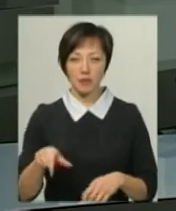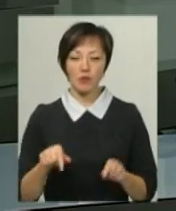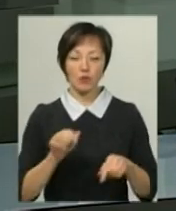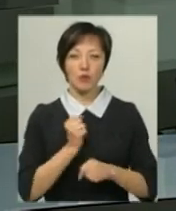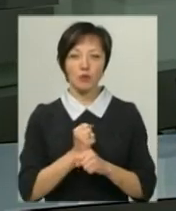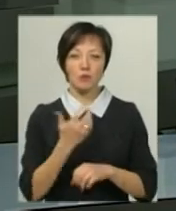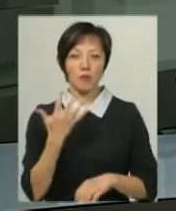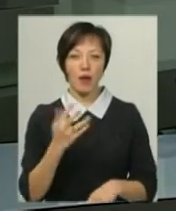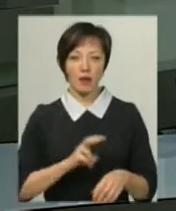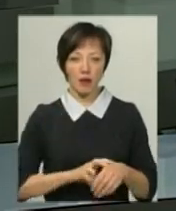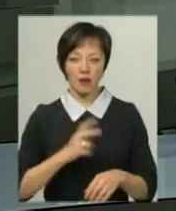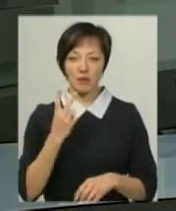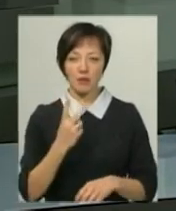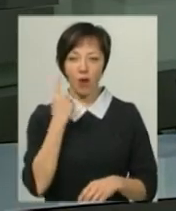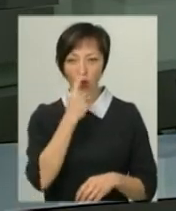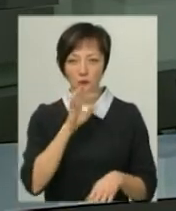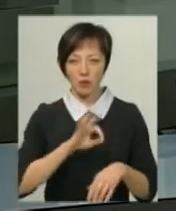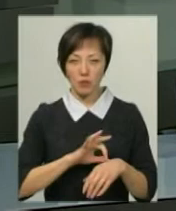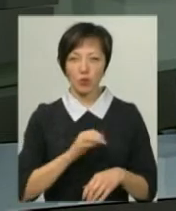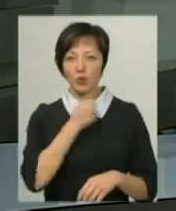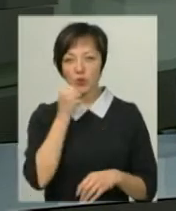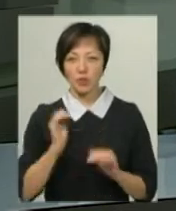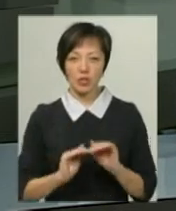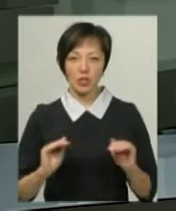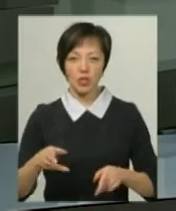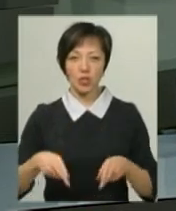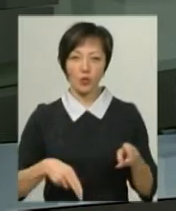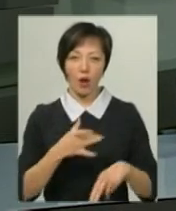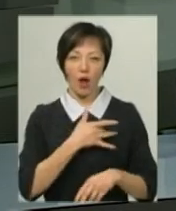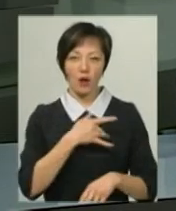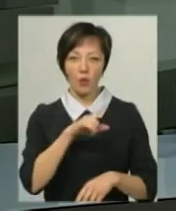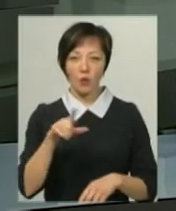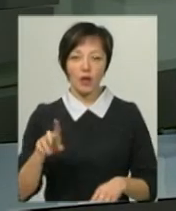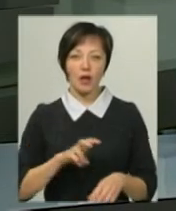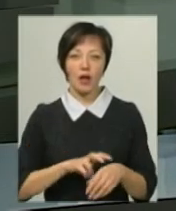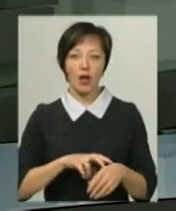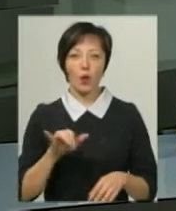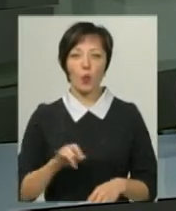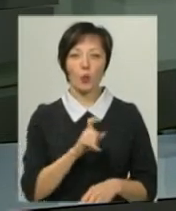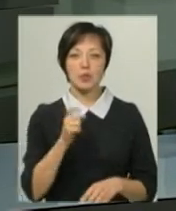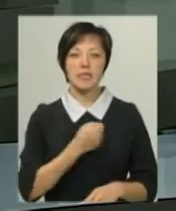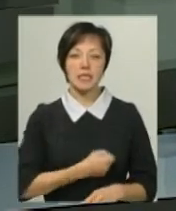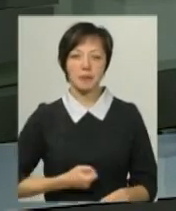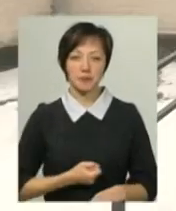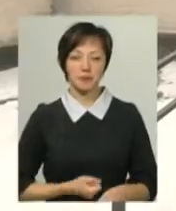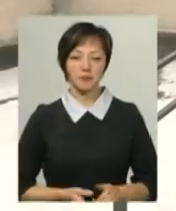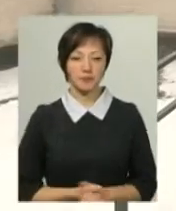працюють п'ять лікарів – два офтальмологи дорослий та дитячий, хірург, кардіолог та лікар ультразвукової діагностики.